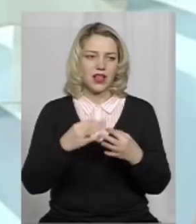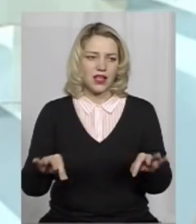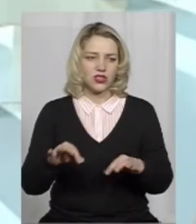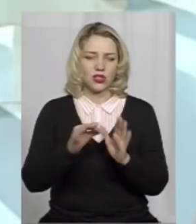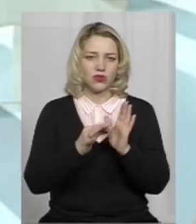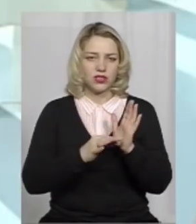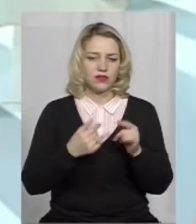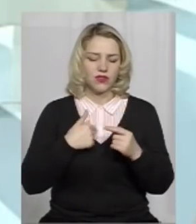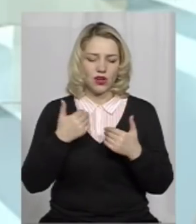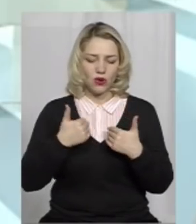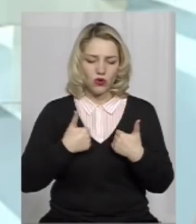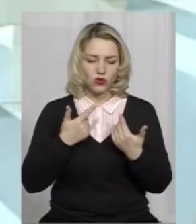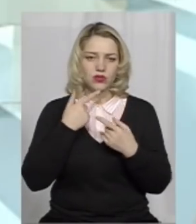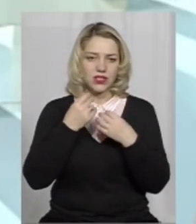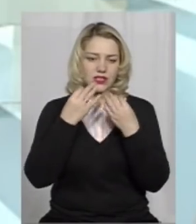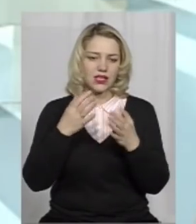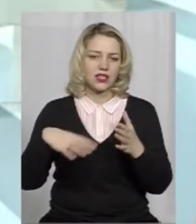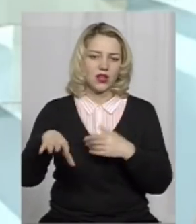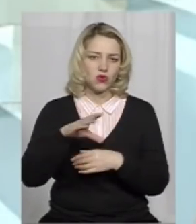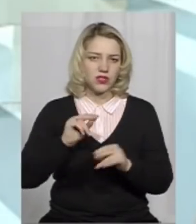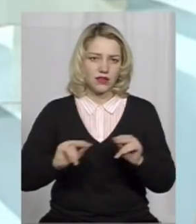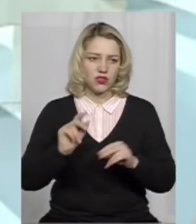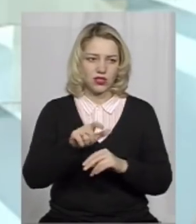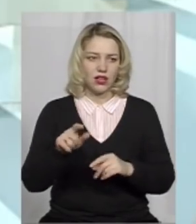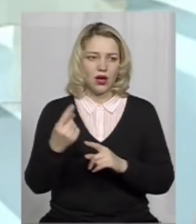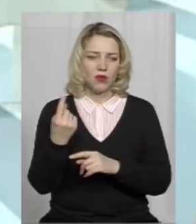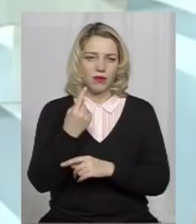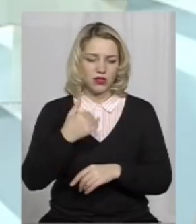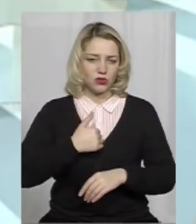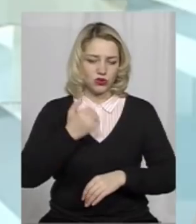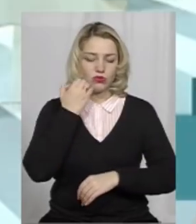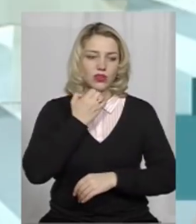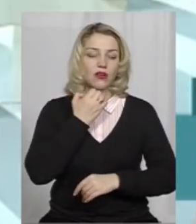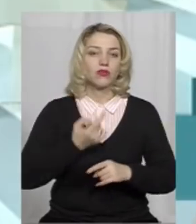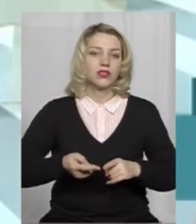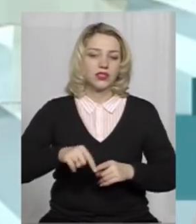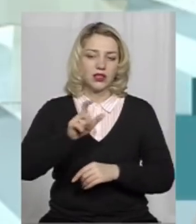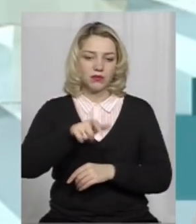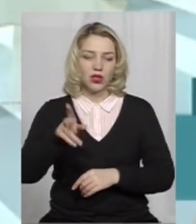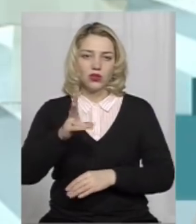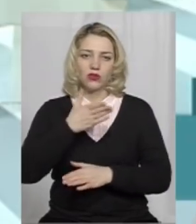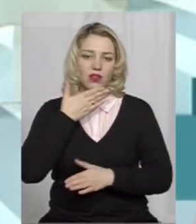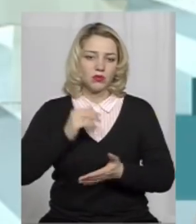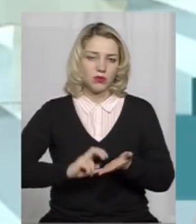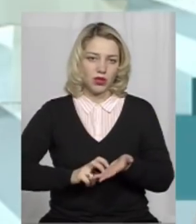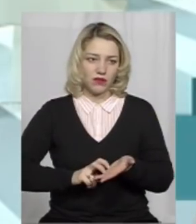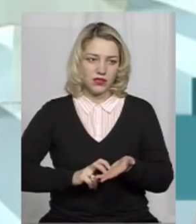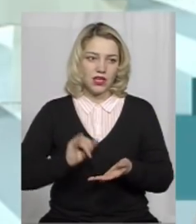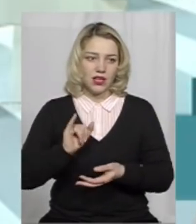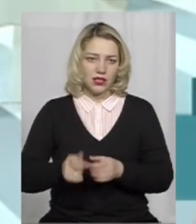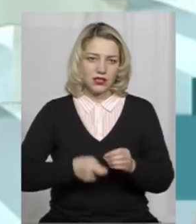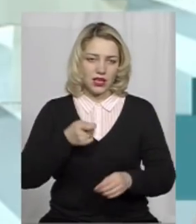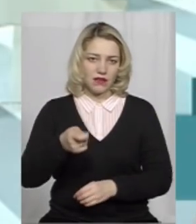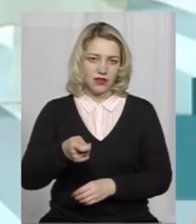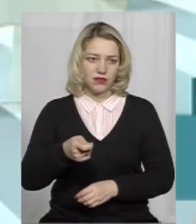для усіх вчителів хочу сказати одне. Ну, по-перше, хочу подякувати тим, хто не побоявся і